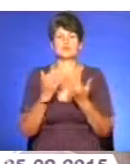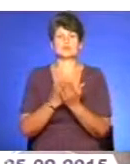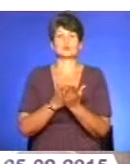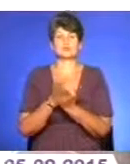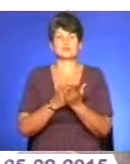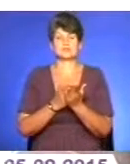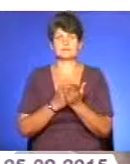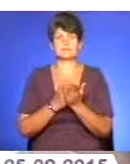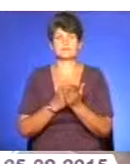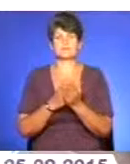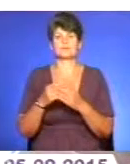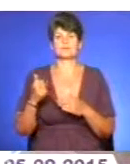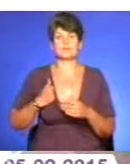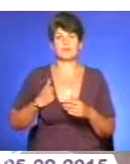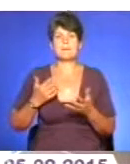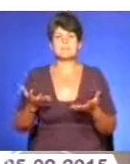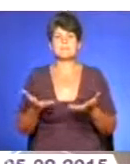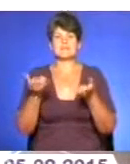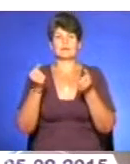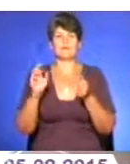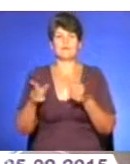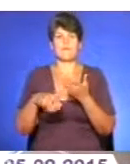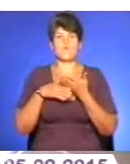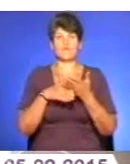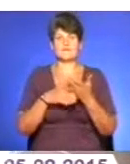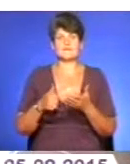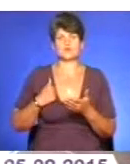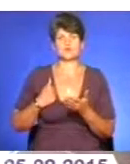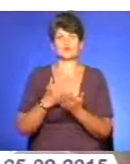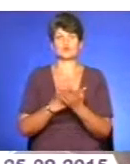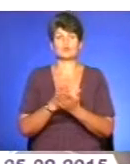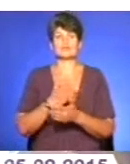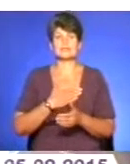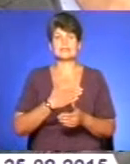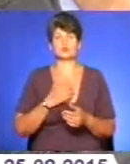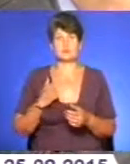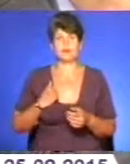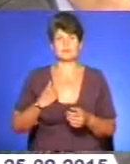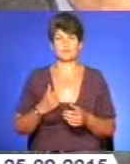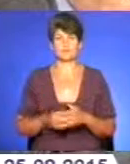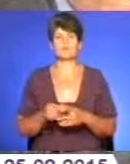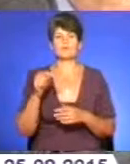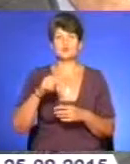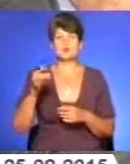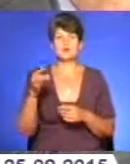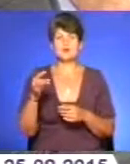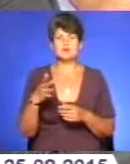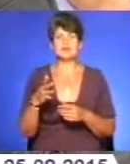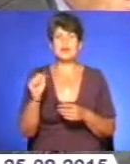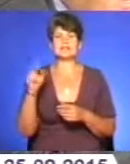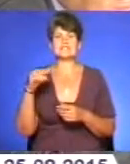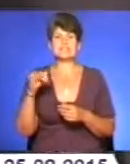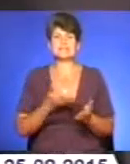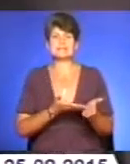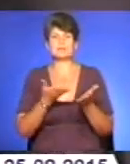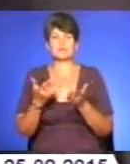Збройних силах України і підтримують як волонтери, як військовослужбовці нашу армію. Цього разу Аджарія запросила до